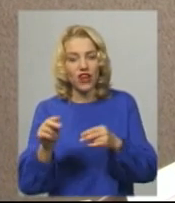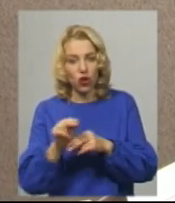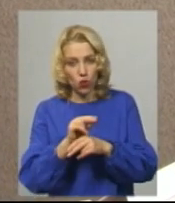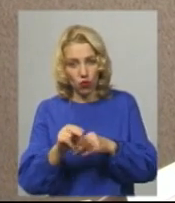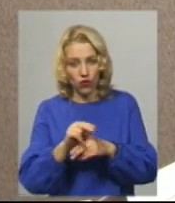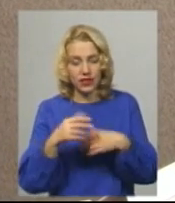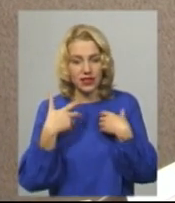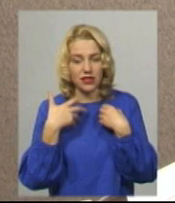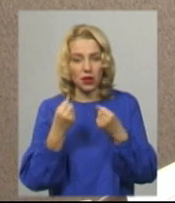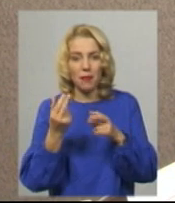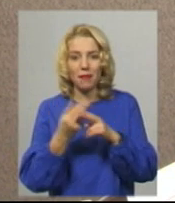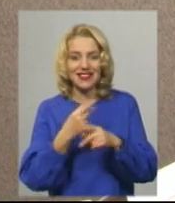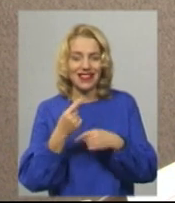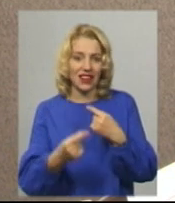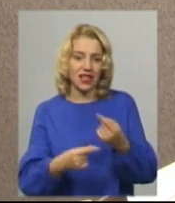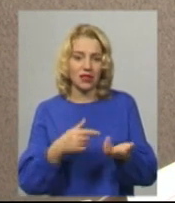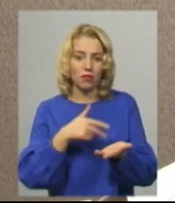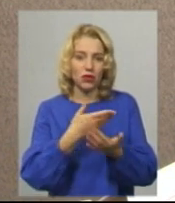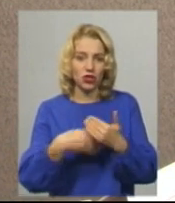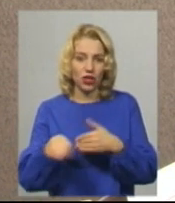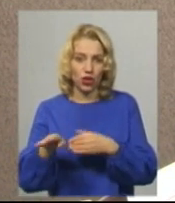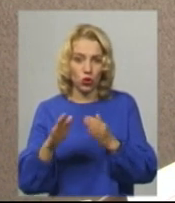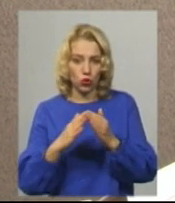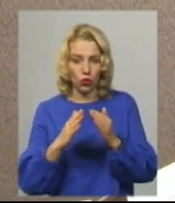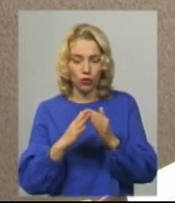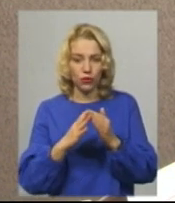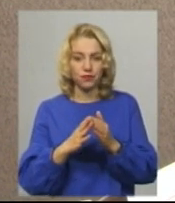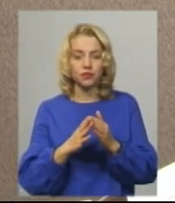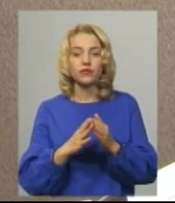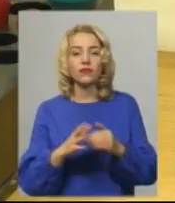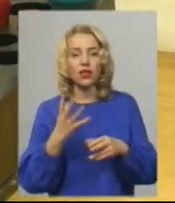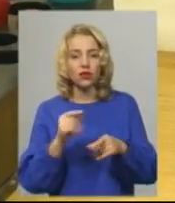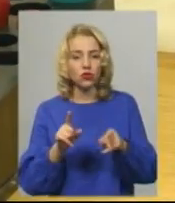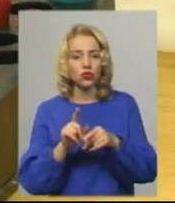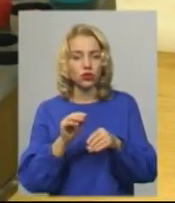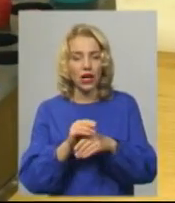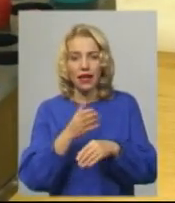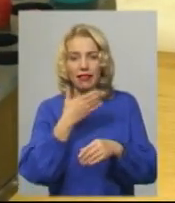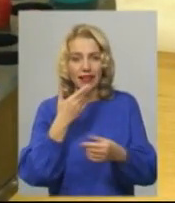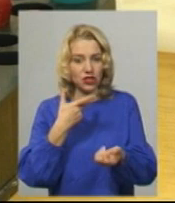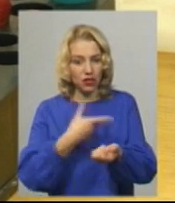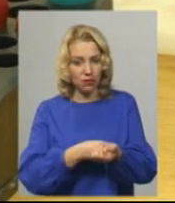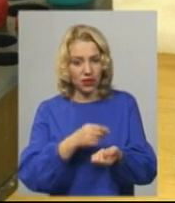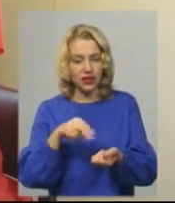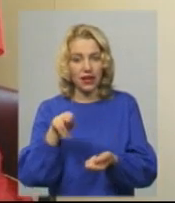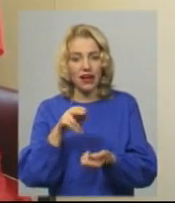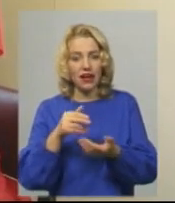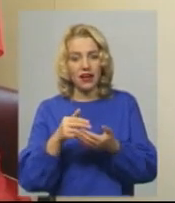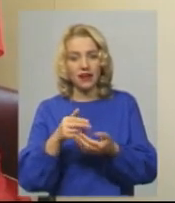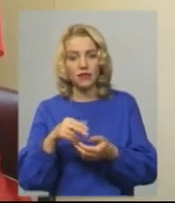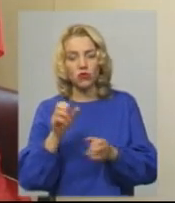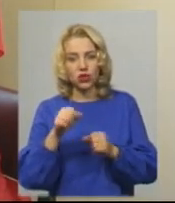здоровими, без наслідків пішли додому. Нінель Марцонь додає, що нещепленій від дифтерії людині може загрожувати